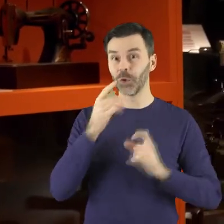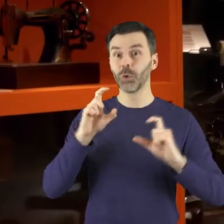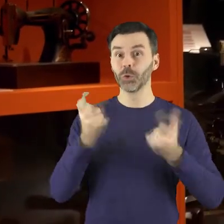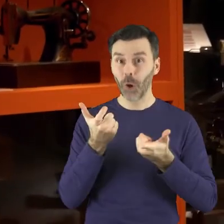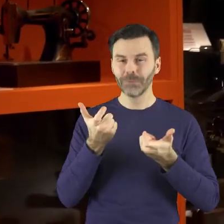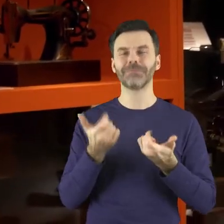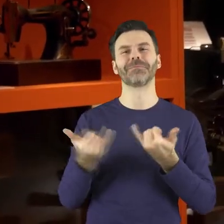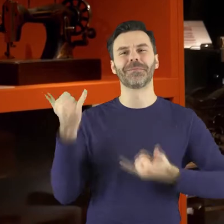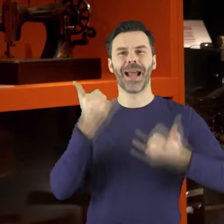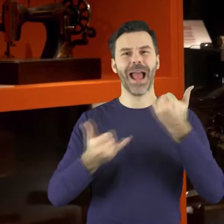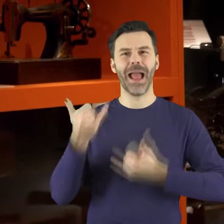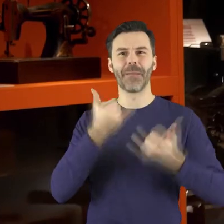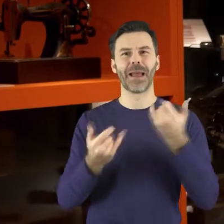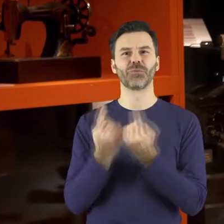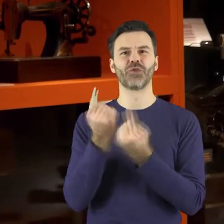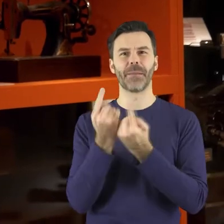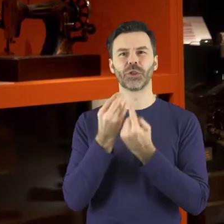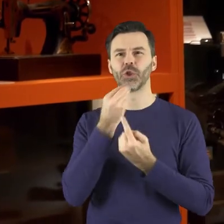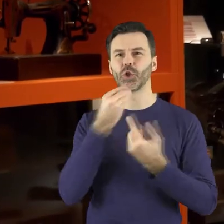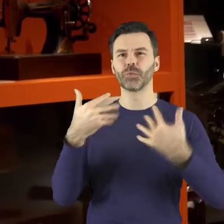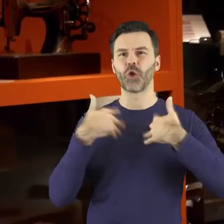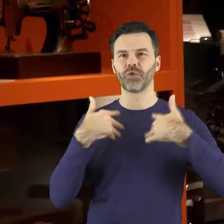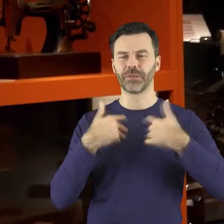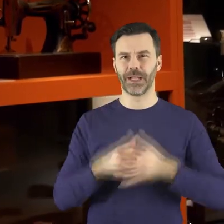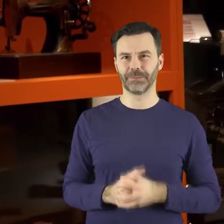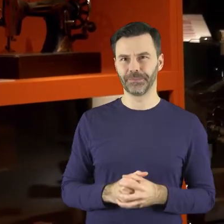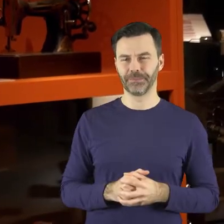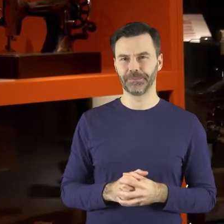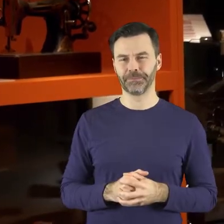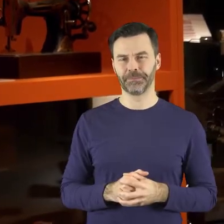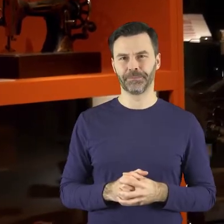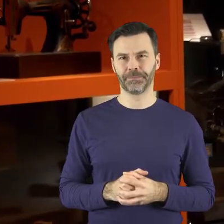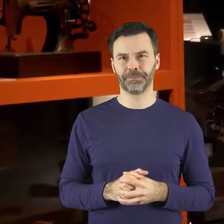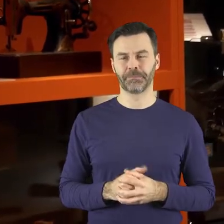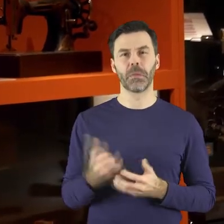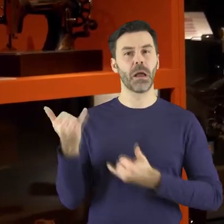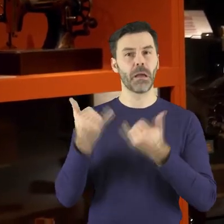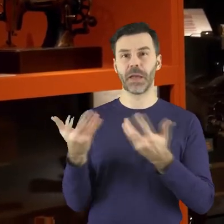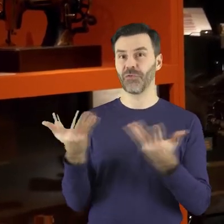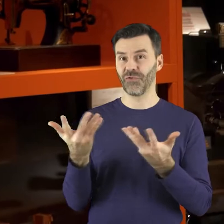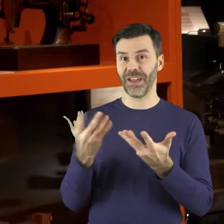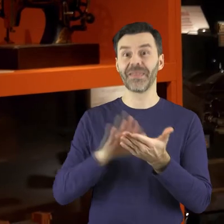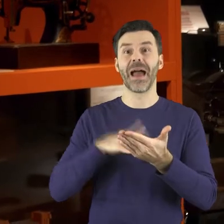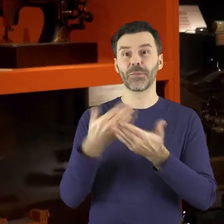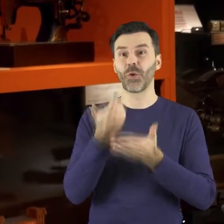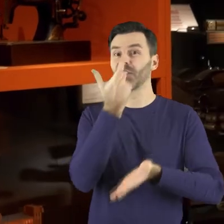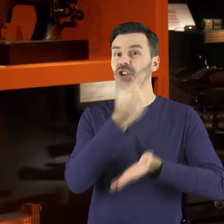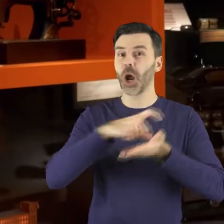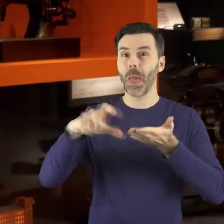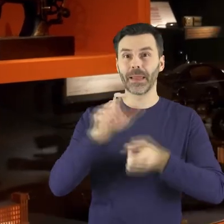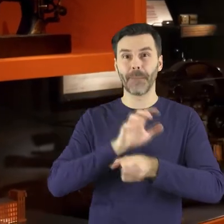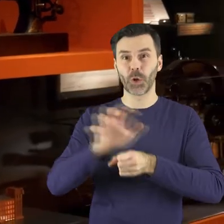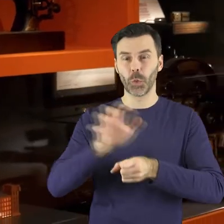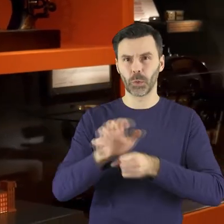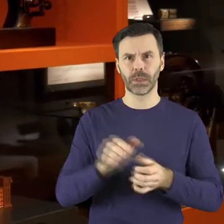a więc o przemyśle spożywczym. Chemia spożywcza znajdowała zastosowanie na przykład przy produkcji czekolady.